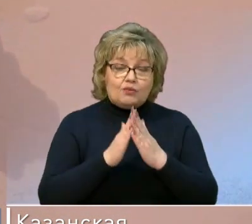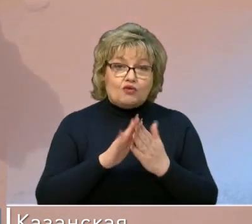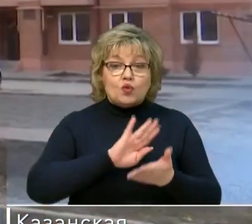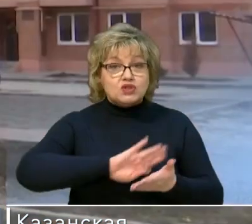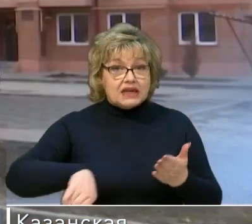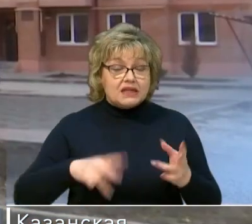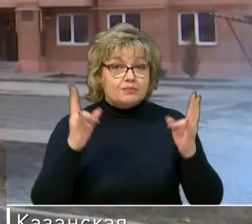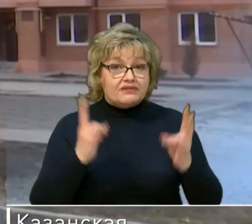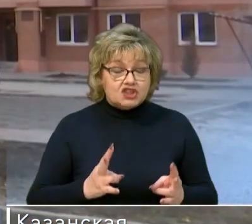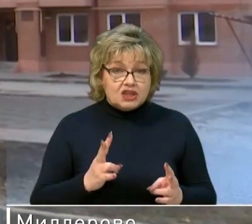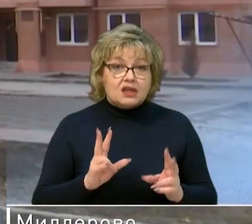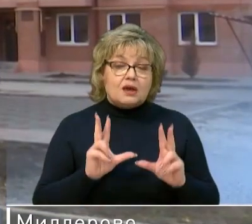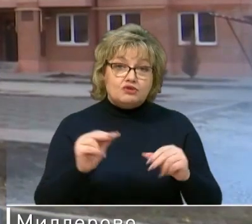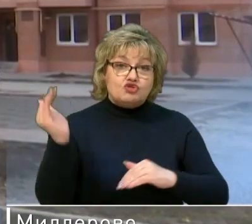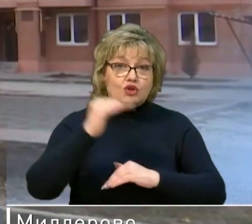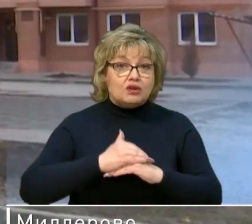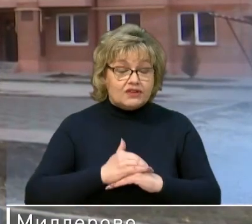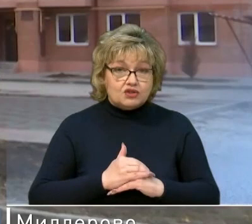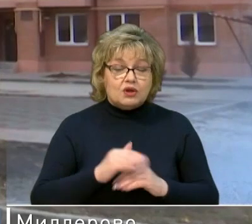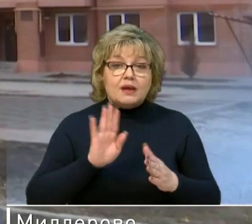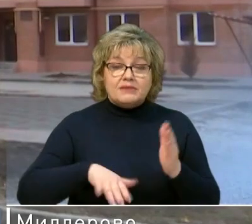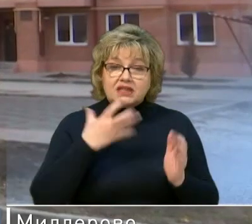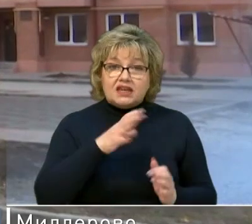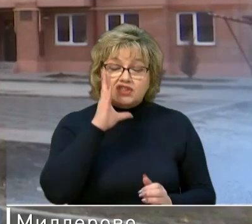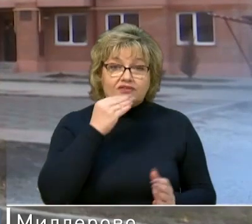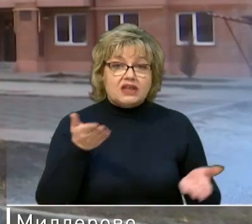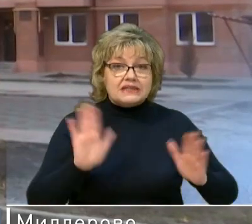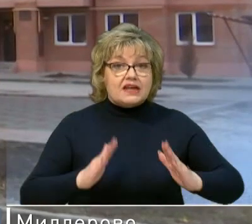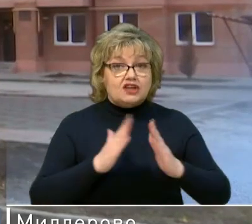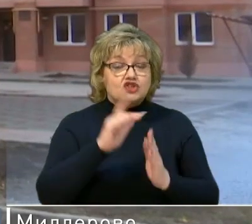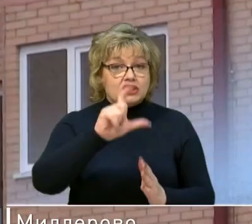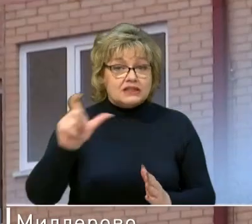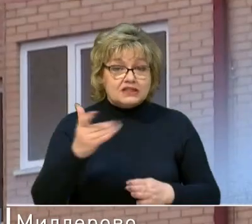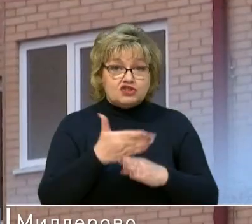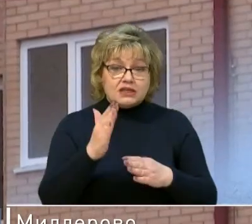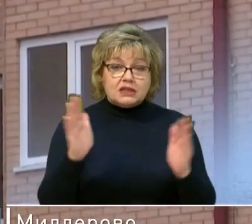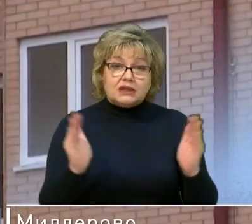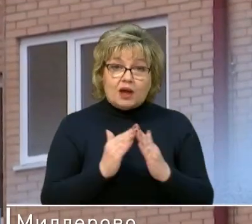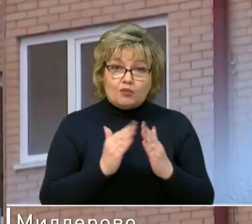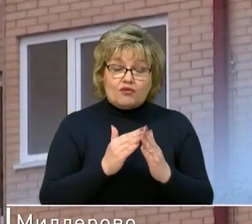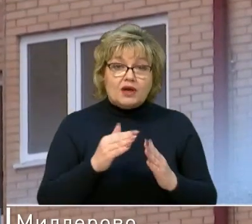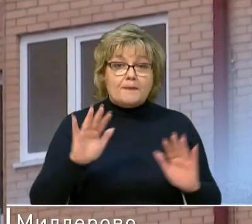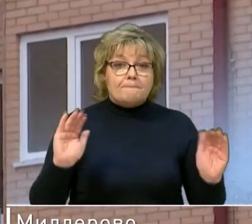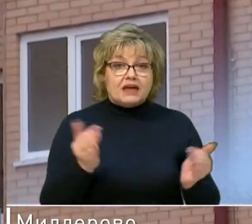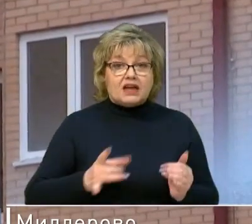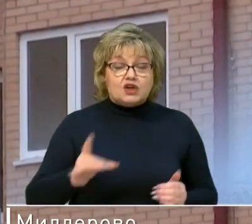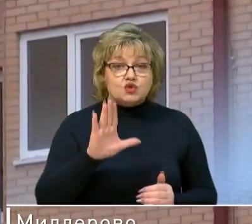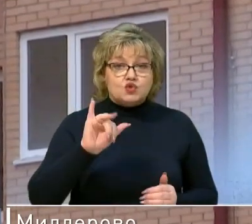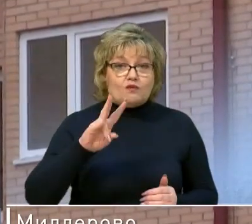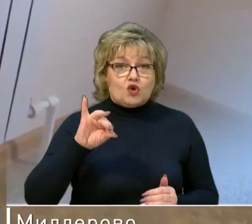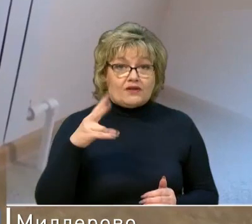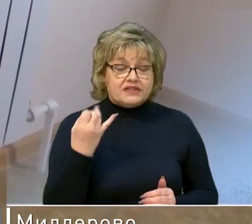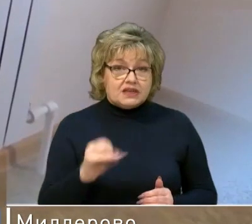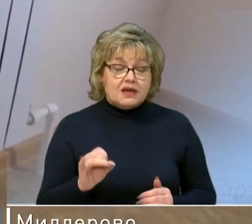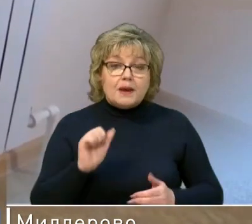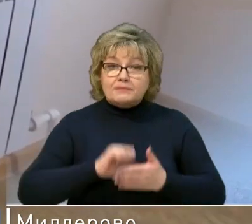повреждения планируют к вечеру. Также без горячей воды сегодня остались жильцы части домов микрорайона Суворовский. Причина